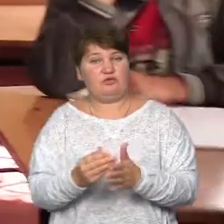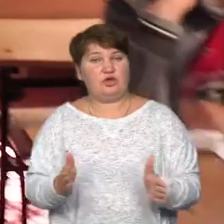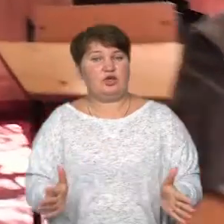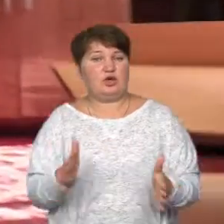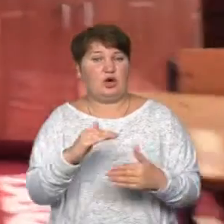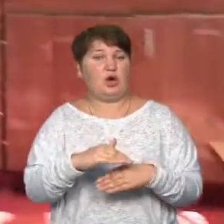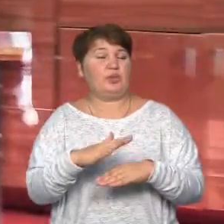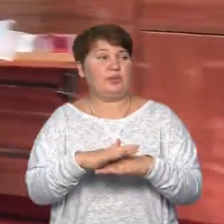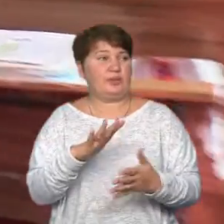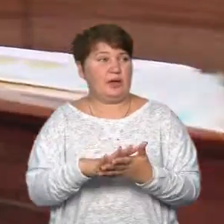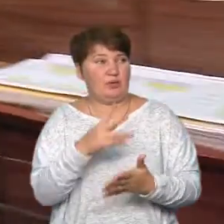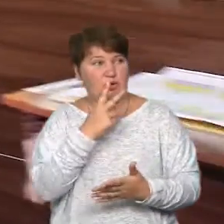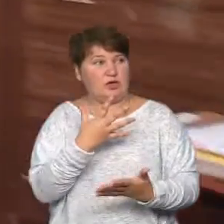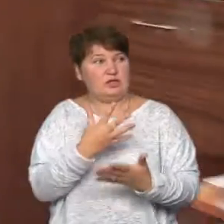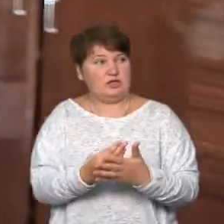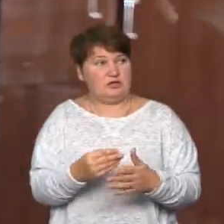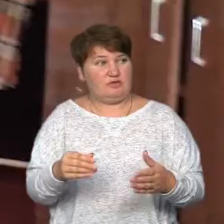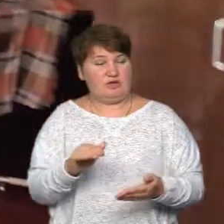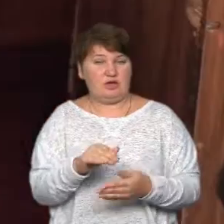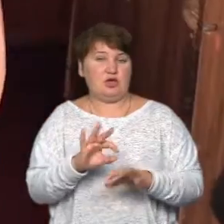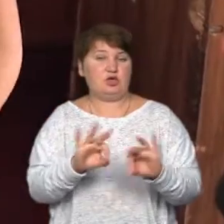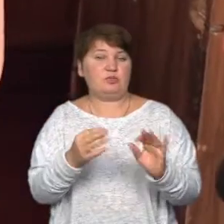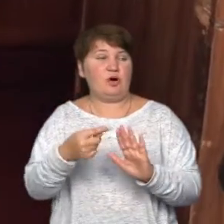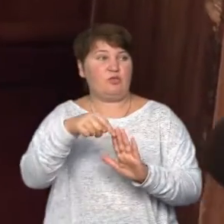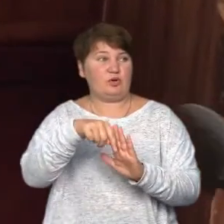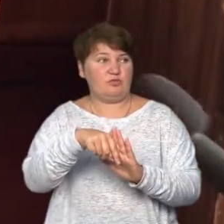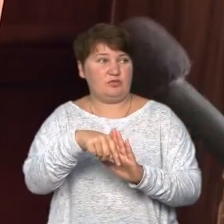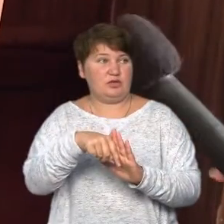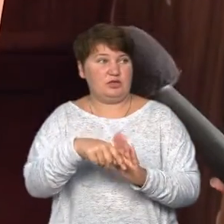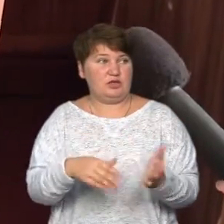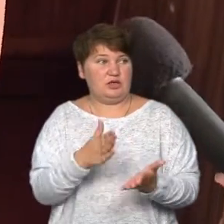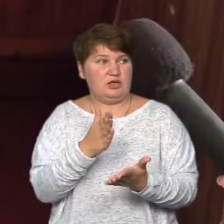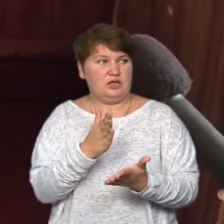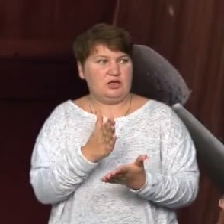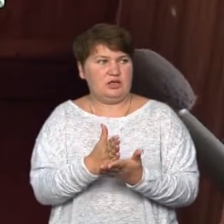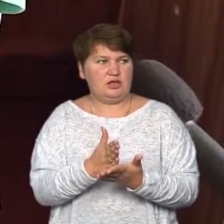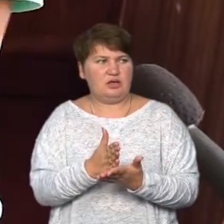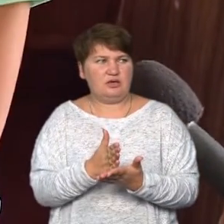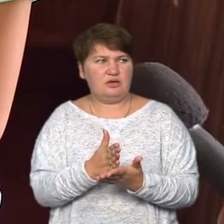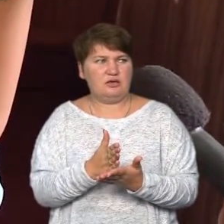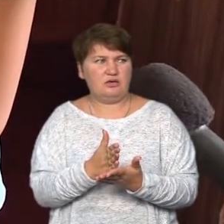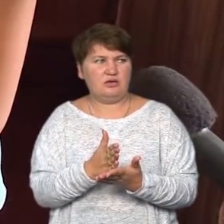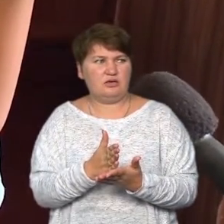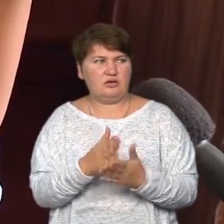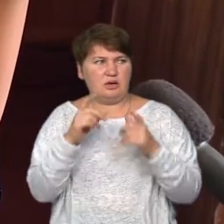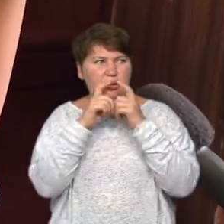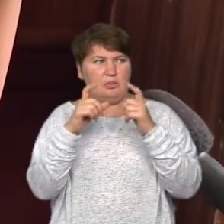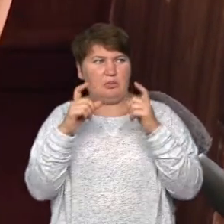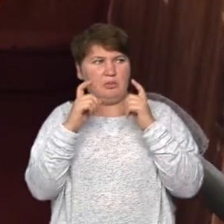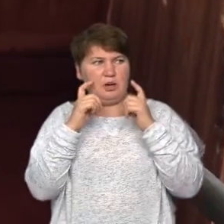Шуфлетюк показує світ та розповідає про його вміст. Тут є бокс, маски,